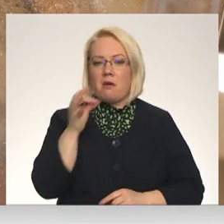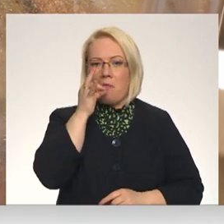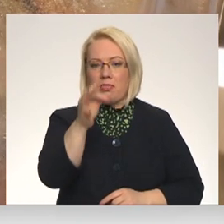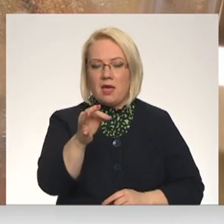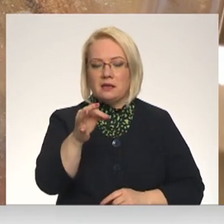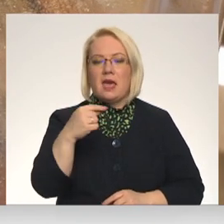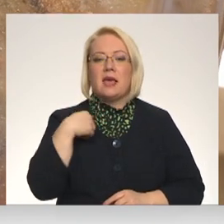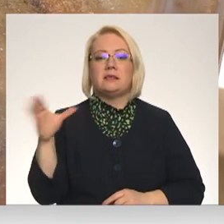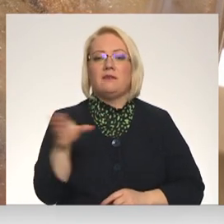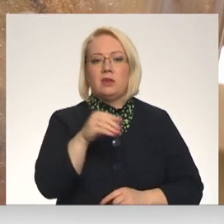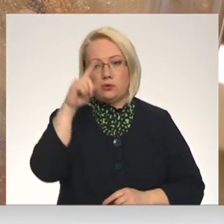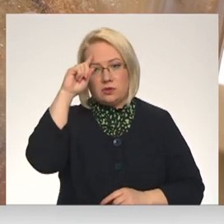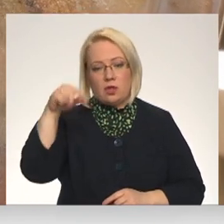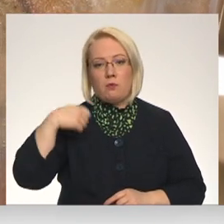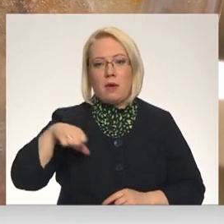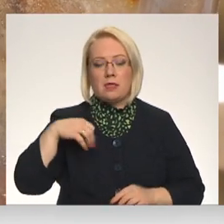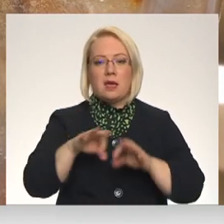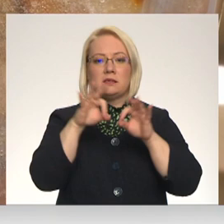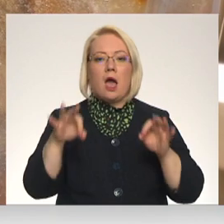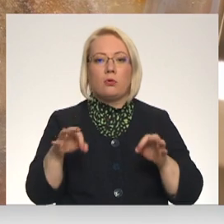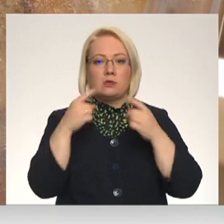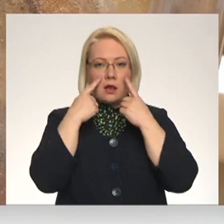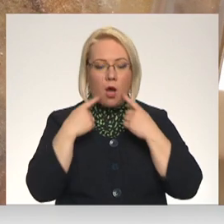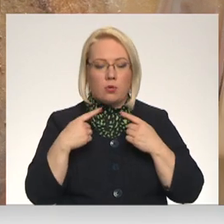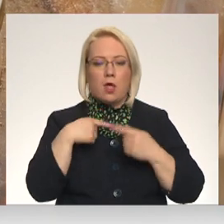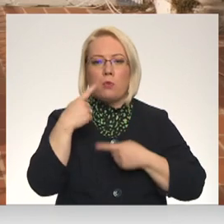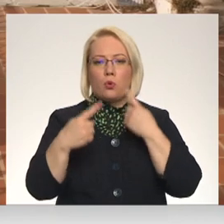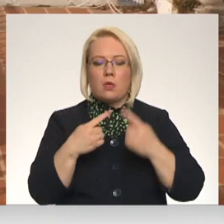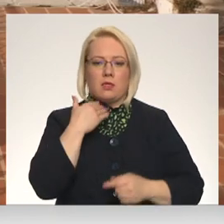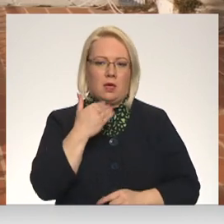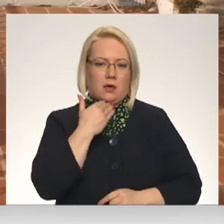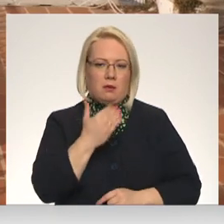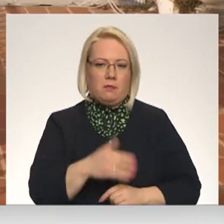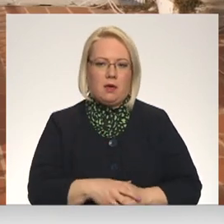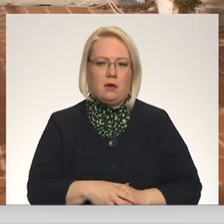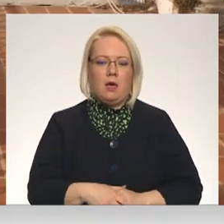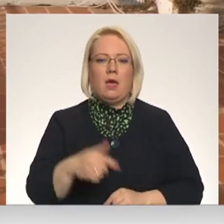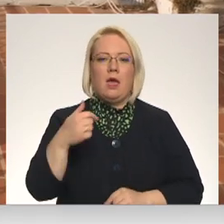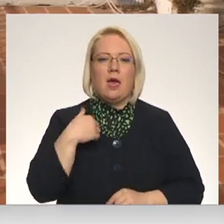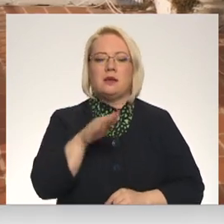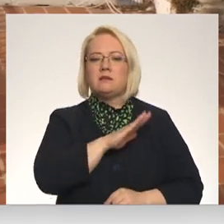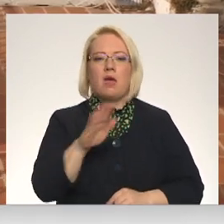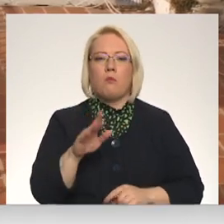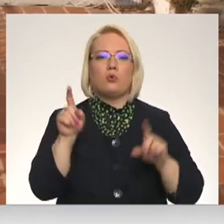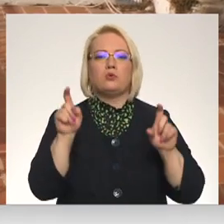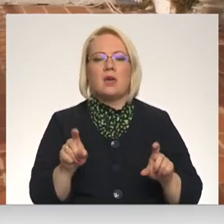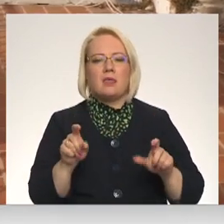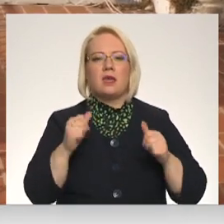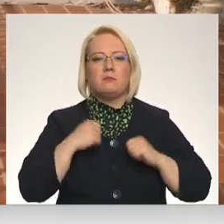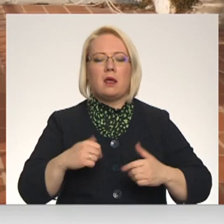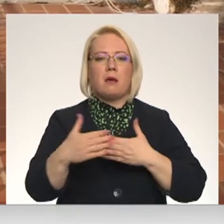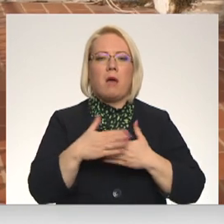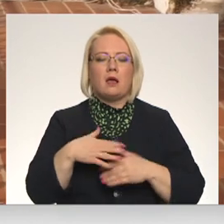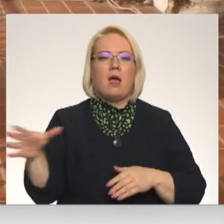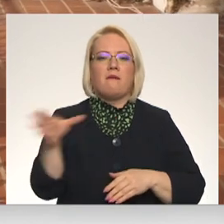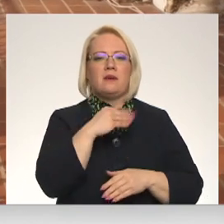visu zinu meitiņu. Sākusi raudāt, bet runāt par to nebēlējusies. Es nebūšu sēdējusi mierīgi malā un noskatījusies, kā tur viss tiek